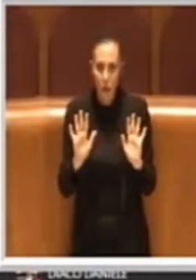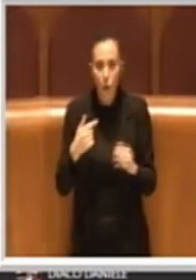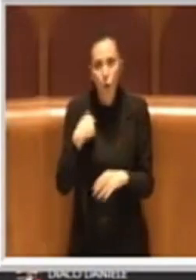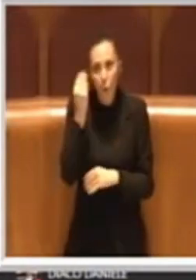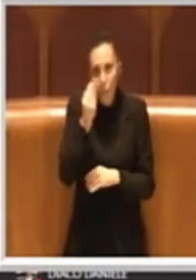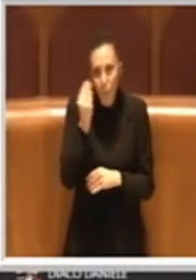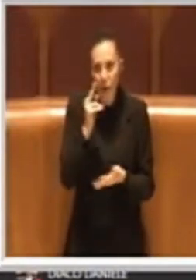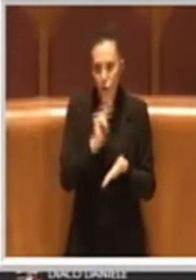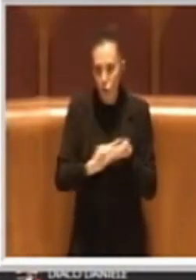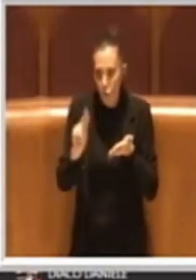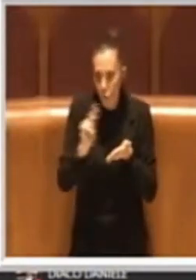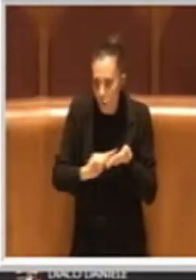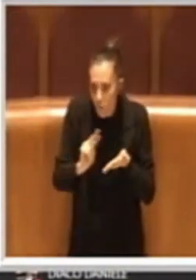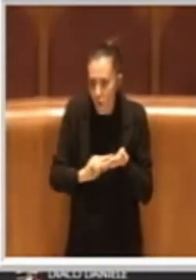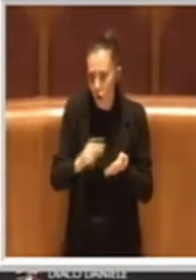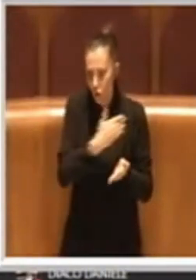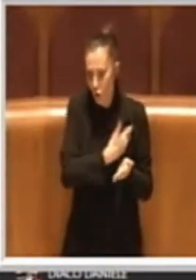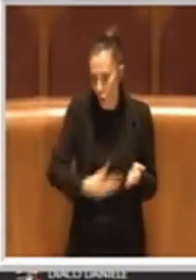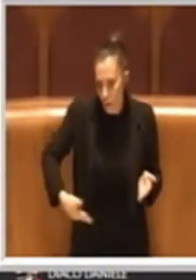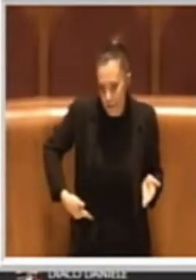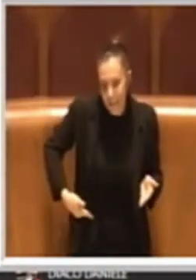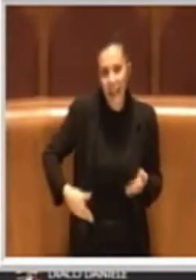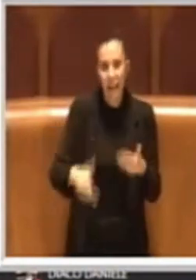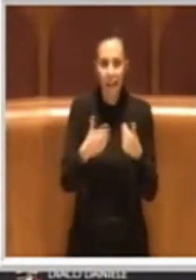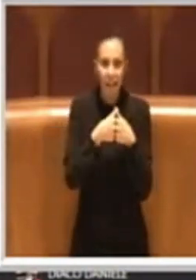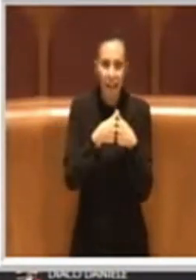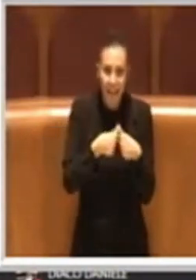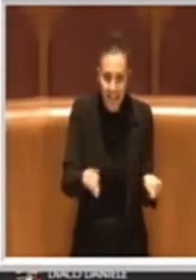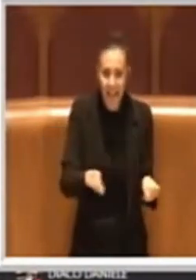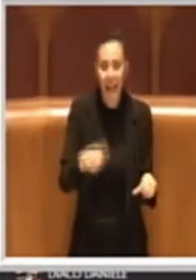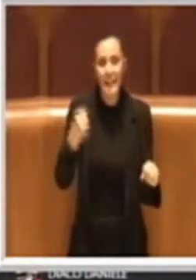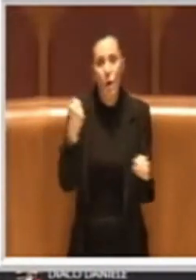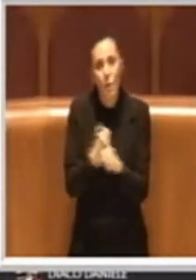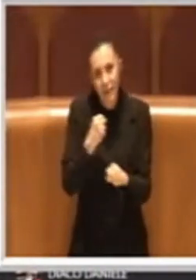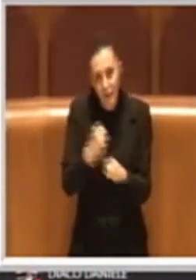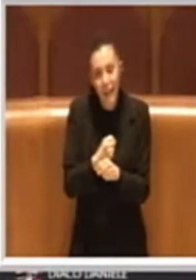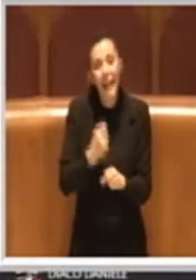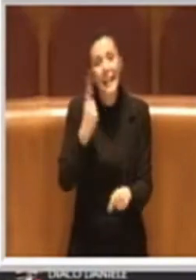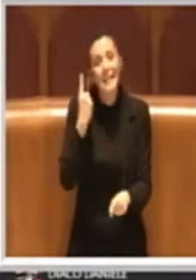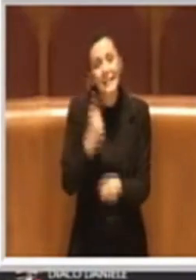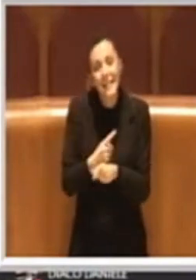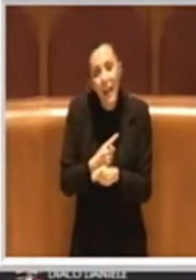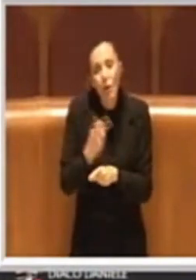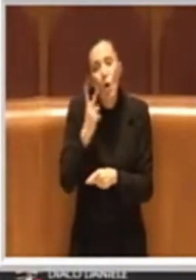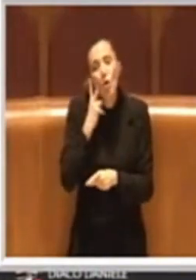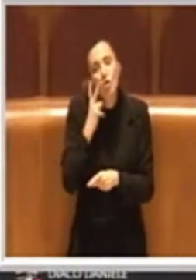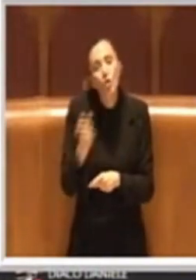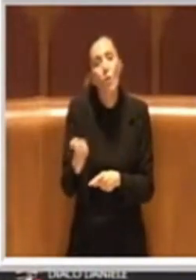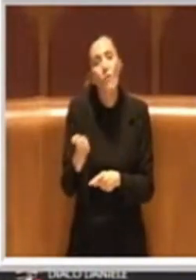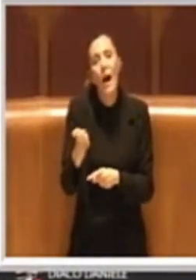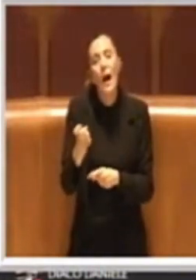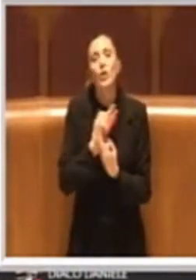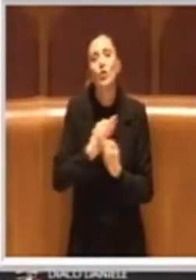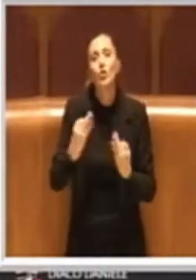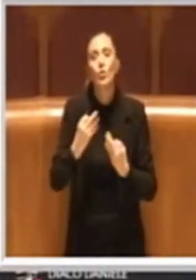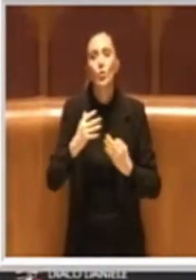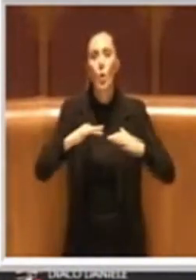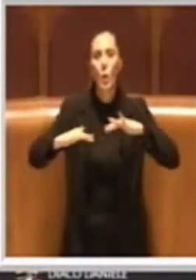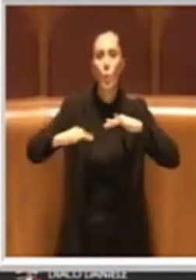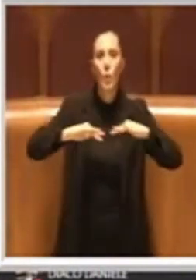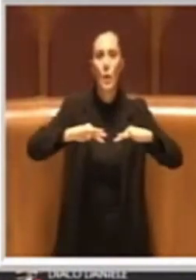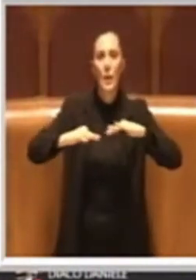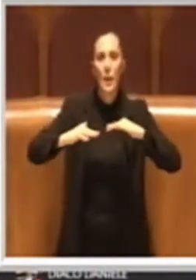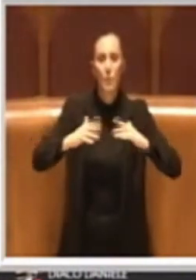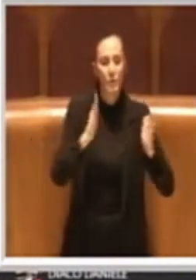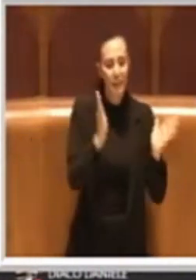consiglieri oggi qui presenti, residenti e operatori, dovrebbero trovare il giusto equilibrio tra le categorie piuttosto che